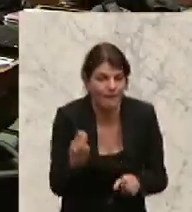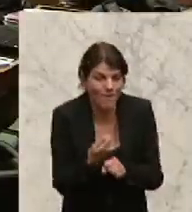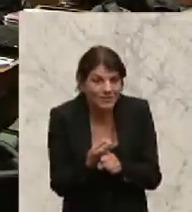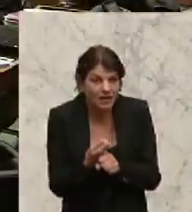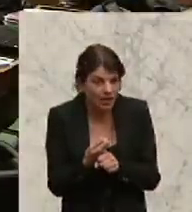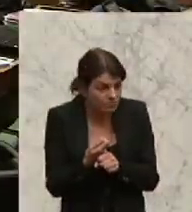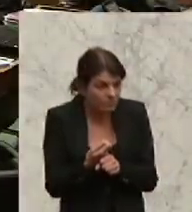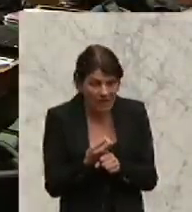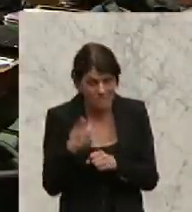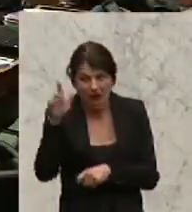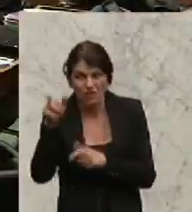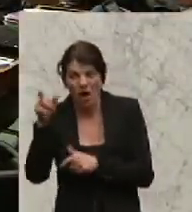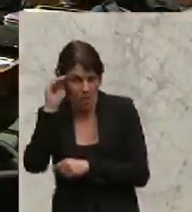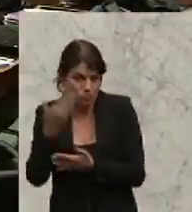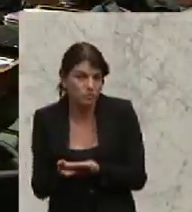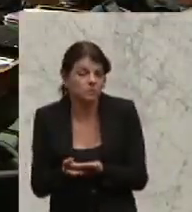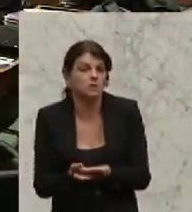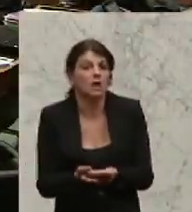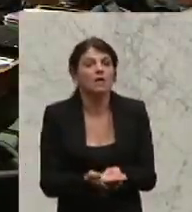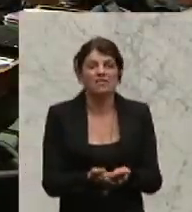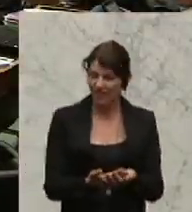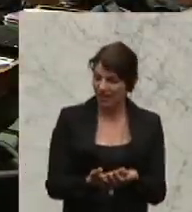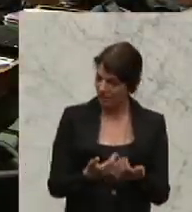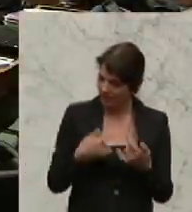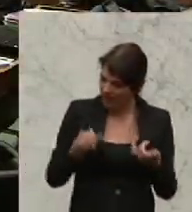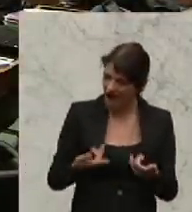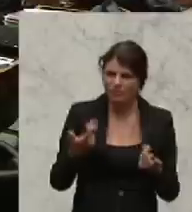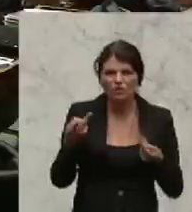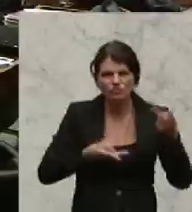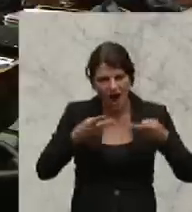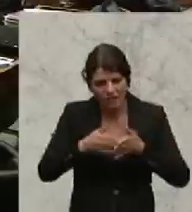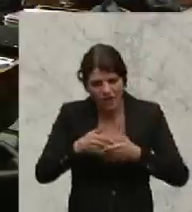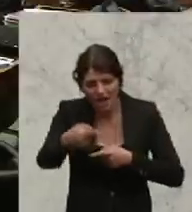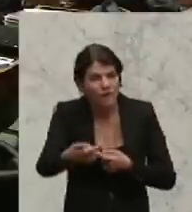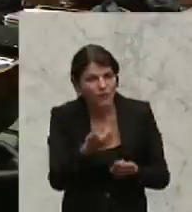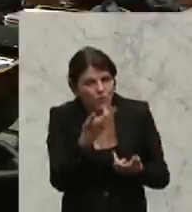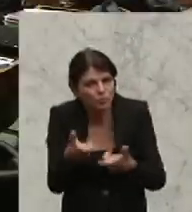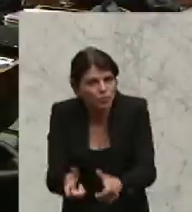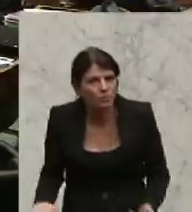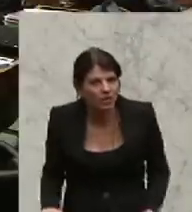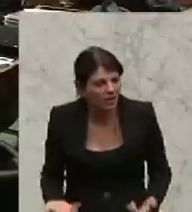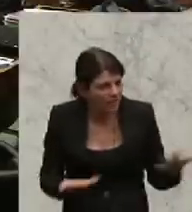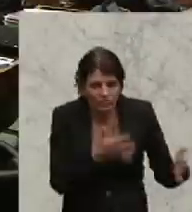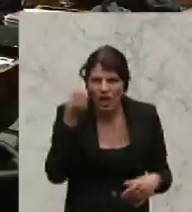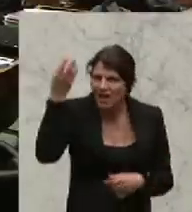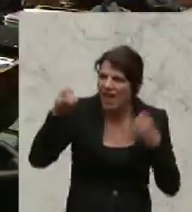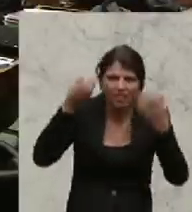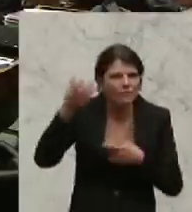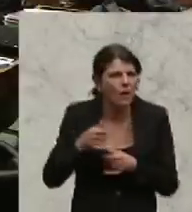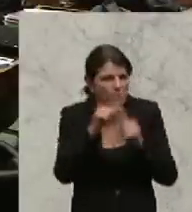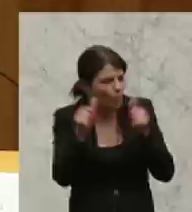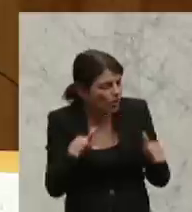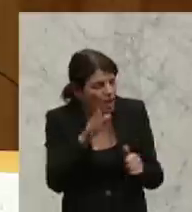wie die meisten hier rechnen, wie wollen Sie denn dann den weiteren Schaden verhindern? Was sind denn das für kreative Modelle? Das sollten Sie